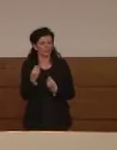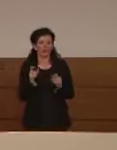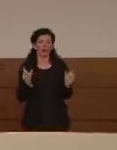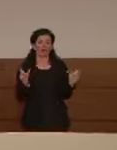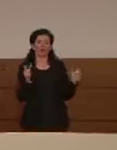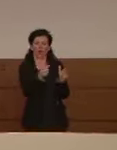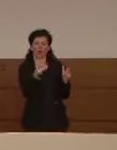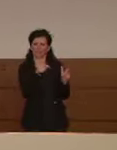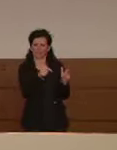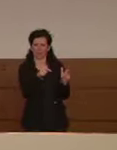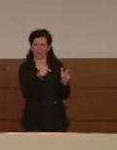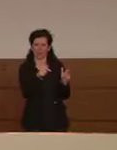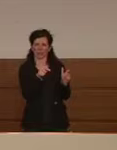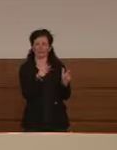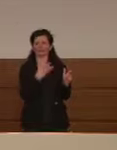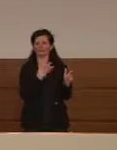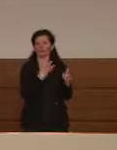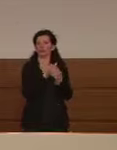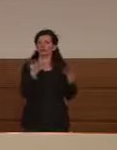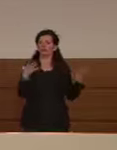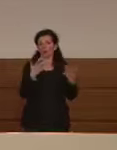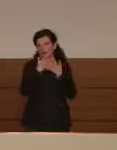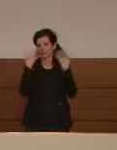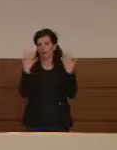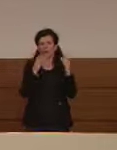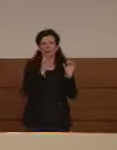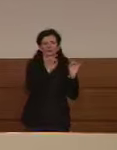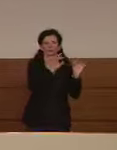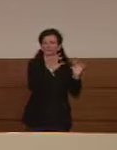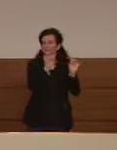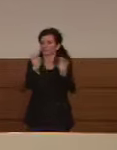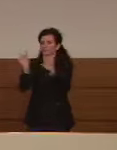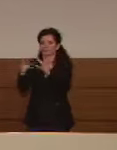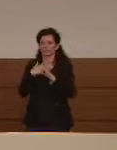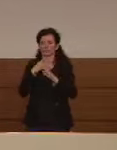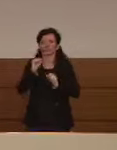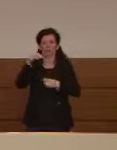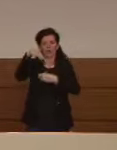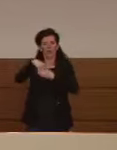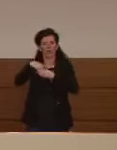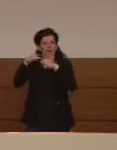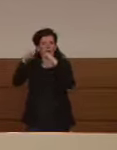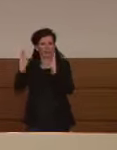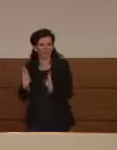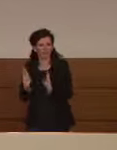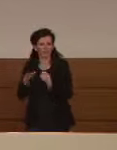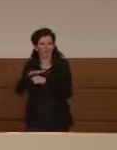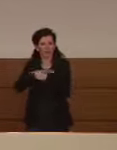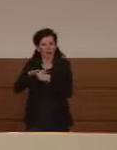continua un po' di trasmissione, chiaro, intradomiciliare, ad esempio intrafamiliare,